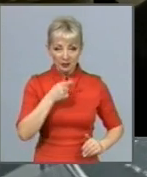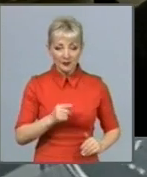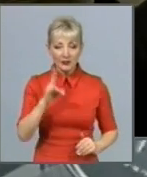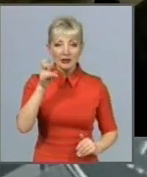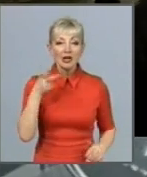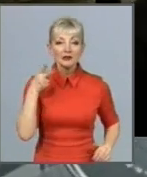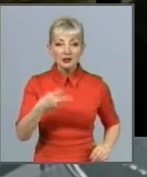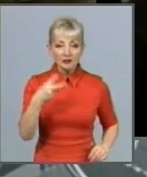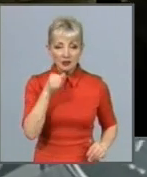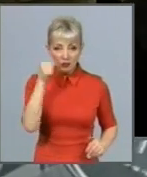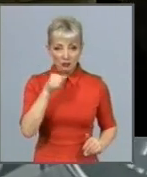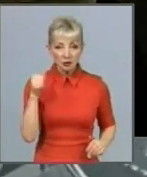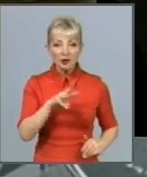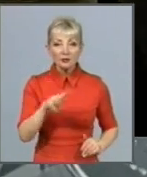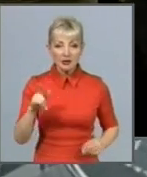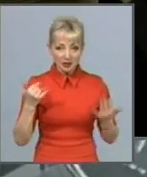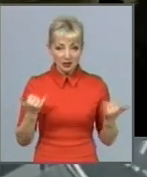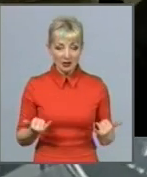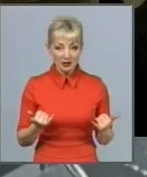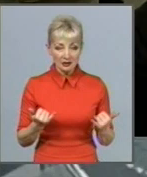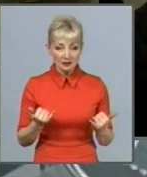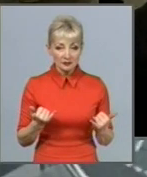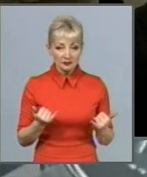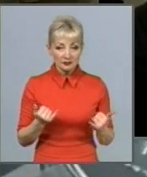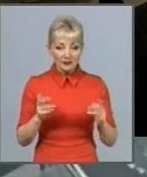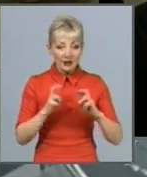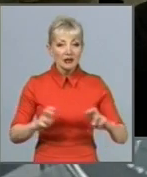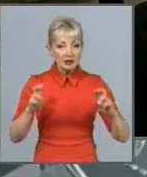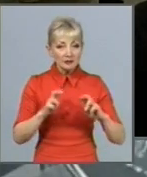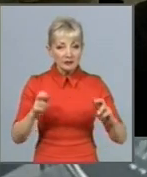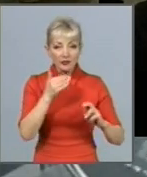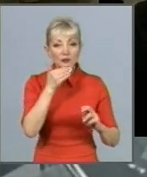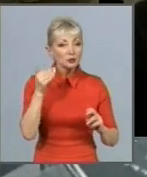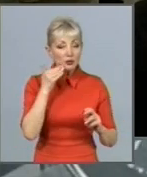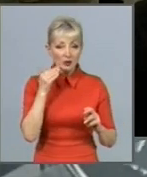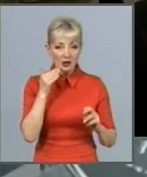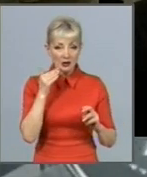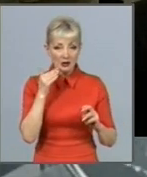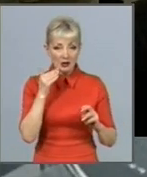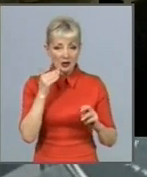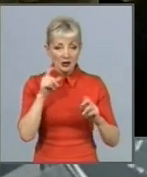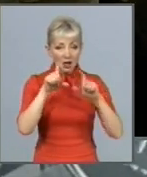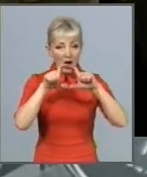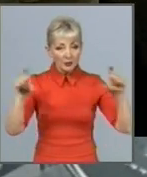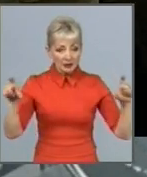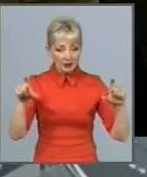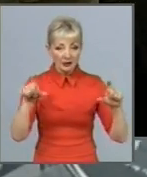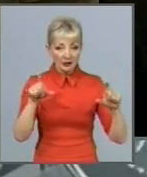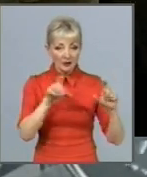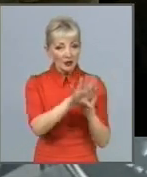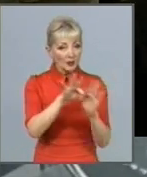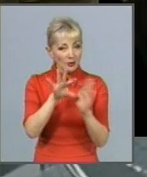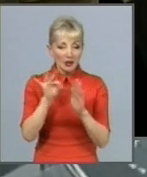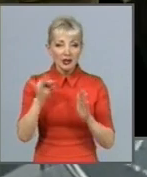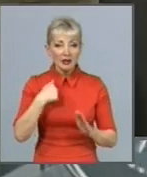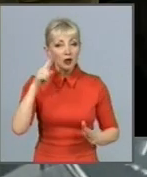зараз розглядаємо достатньо велике кількість об'єктів, тобто ведемо підборку. І, я думаю, вже до весні